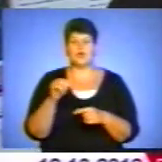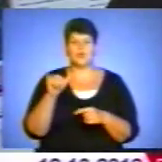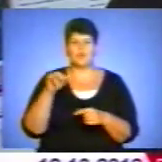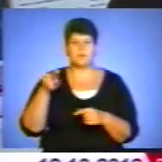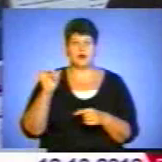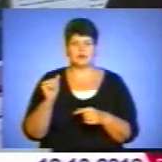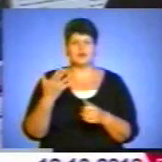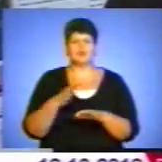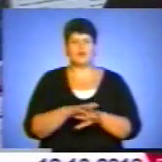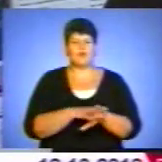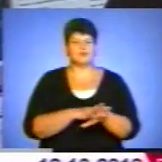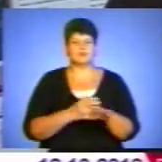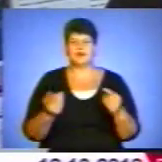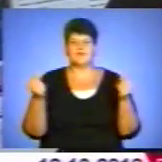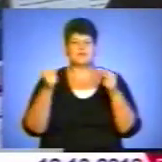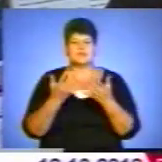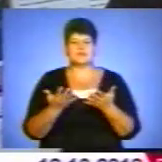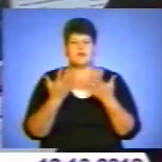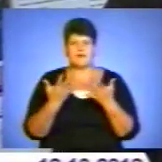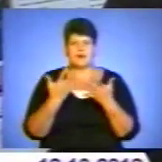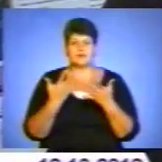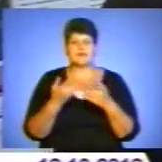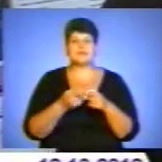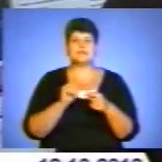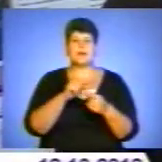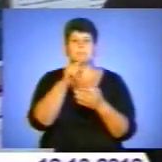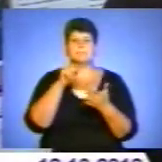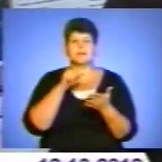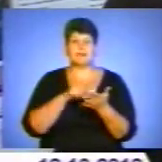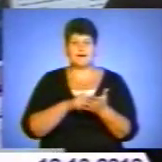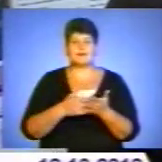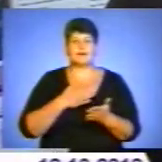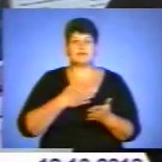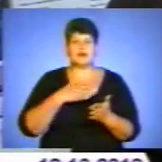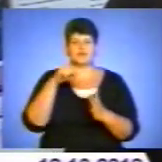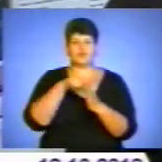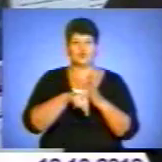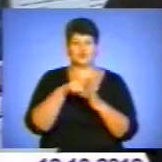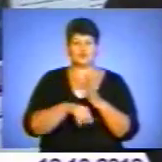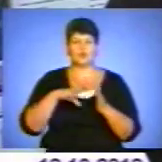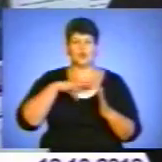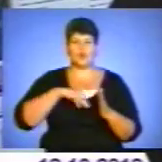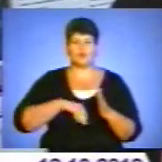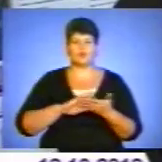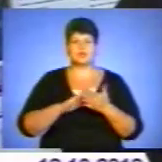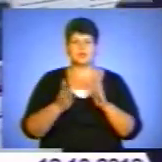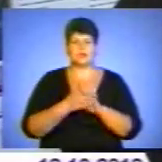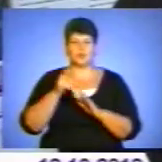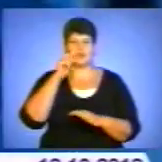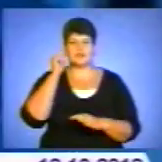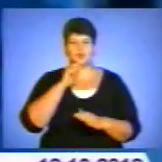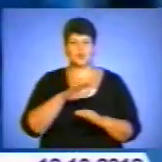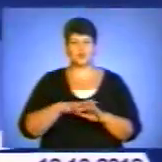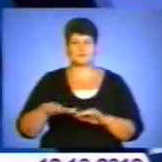визнавали, не виздають, це питання нашого внутрішнього духовного стану українського суспільства.